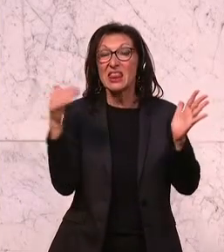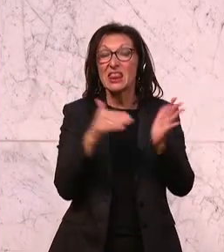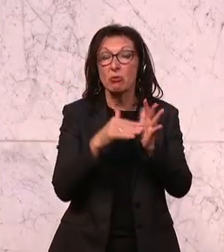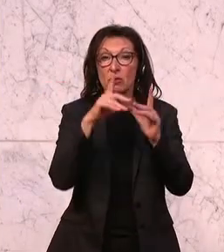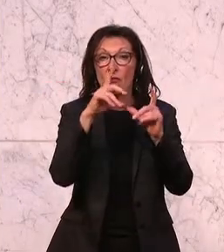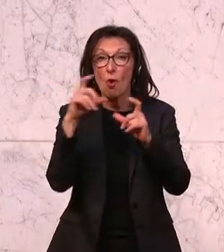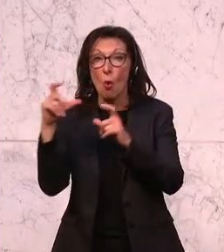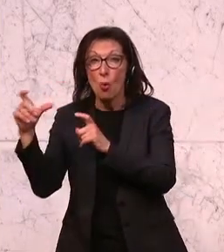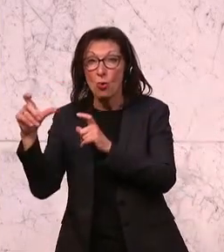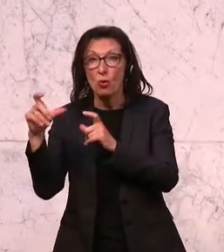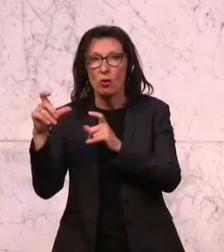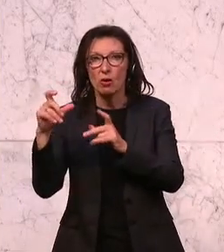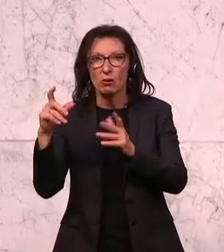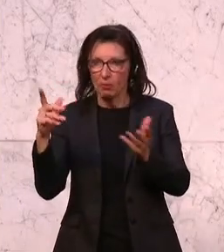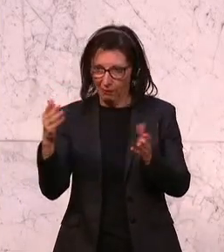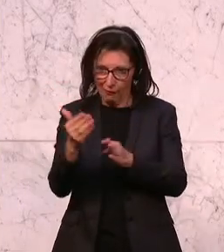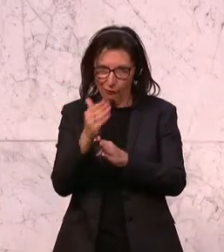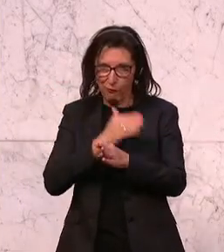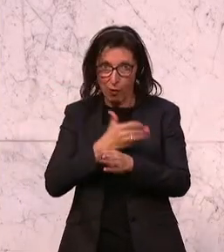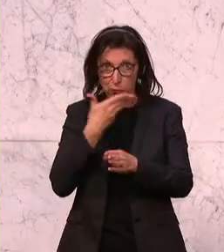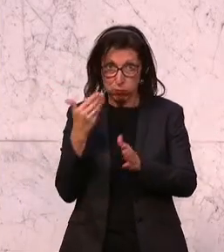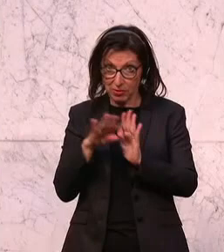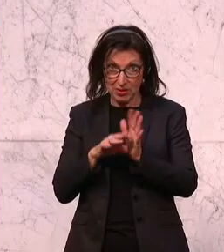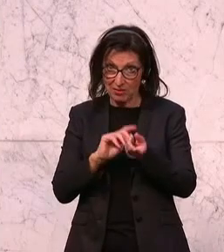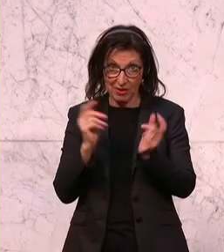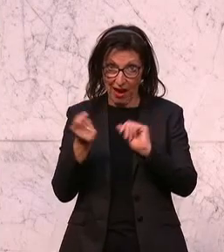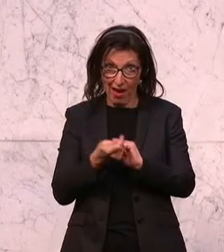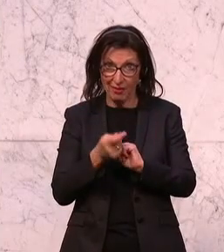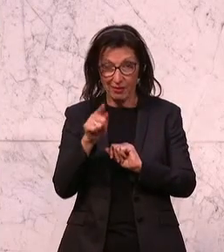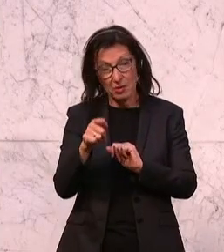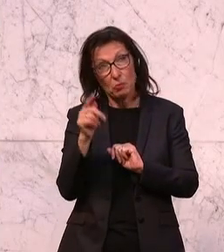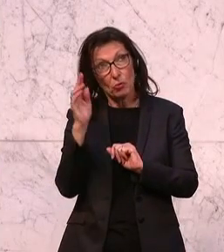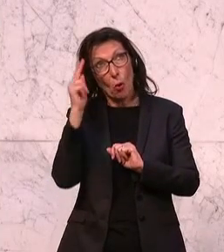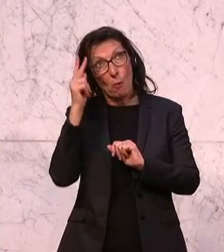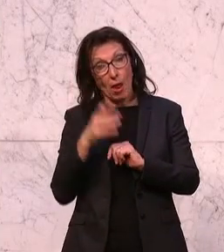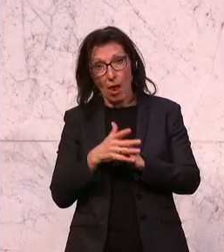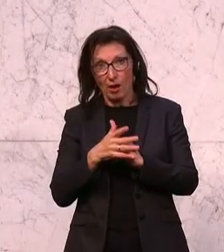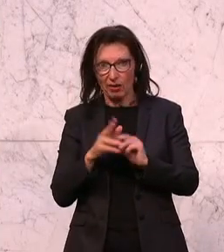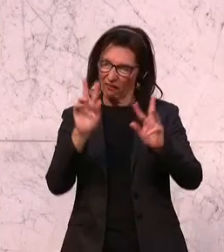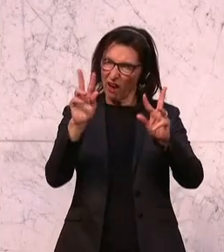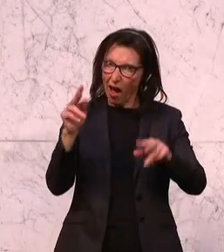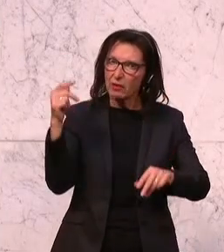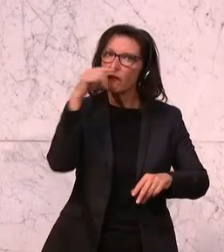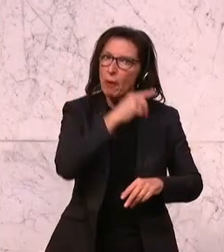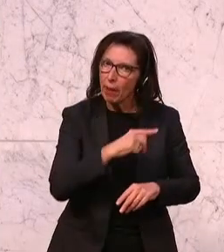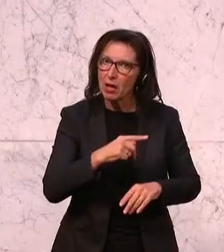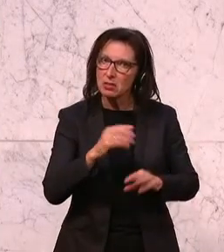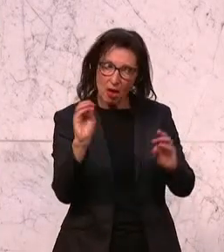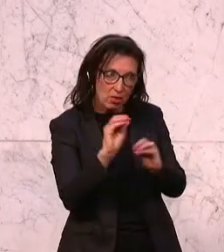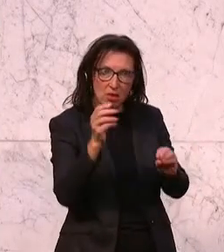Und das sollte man vielleicht mit der Jugendsekretärin als auch mit der